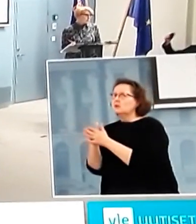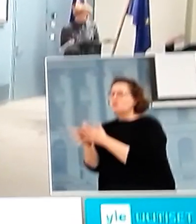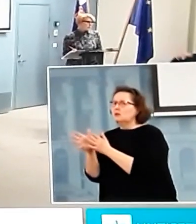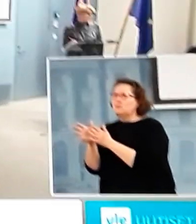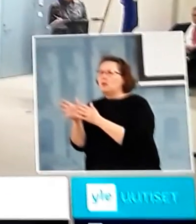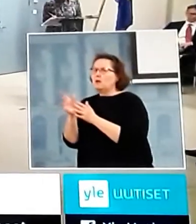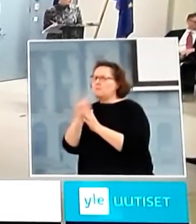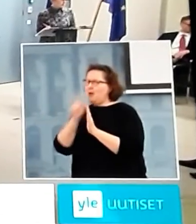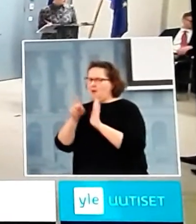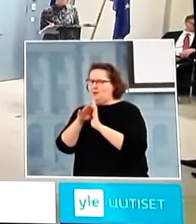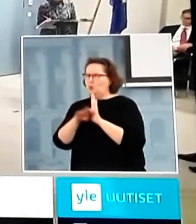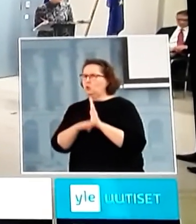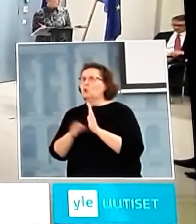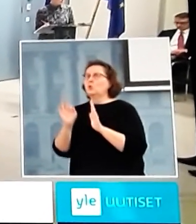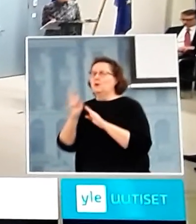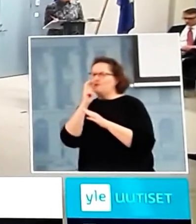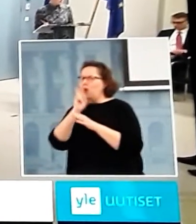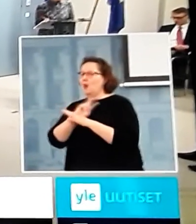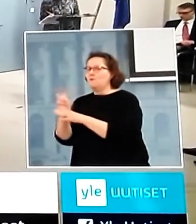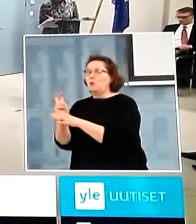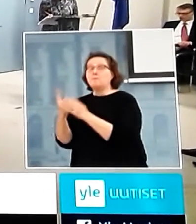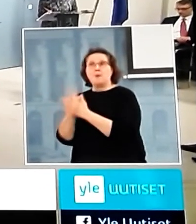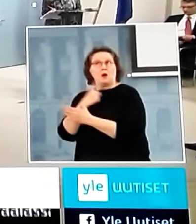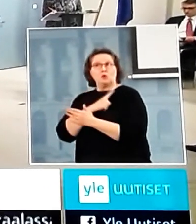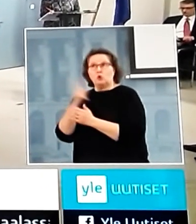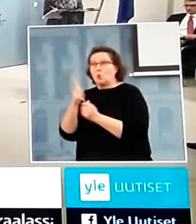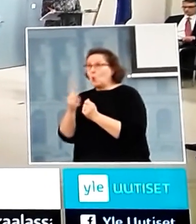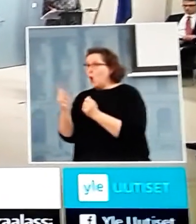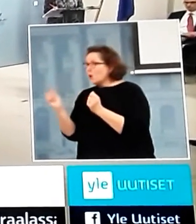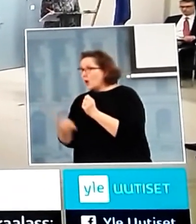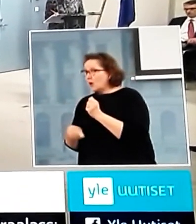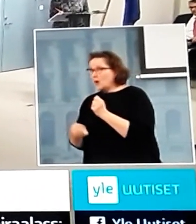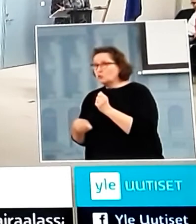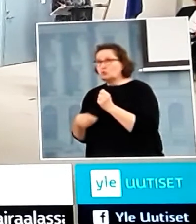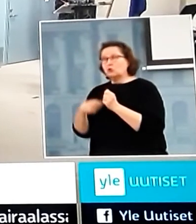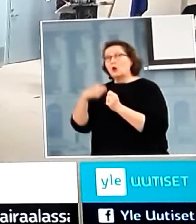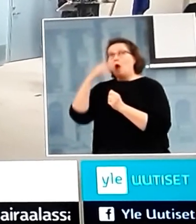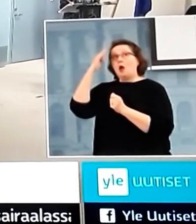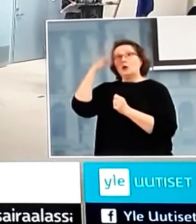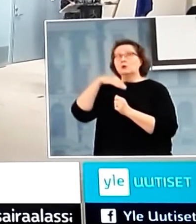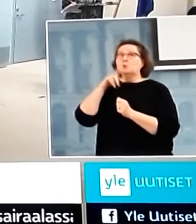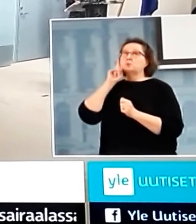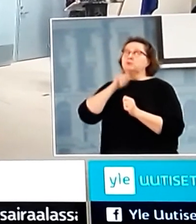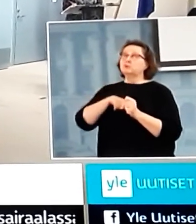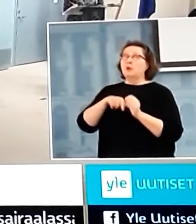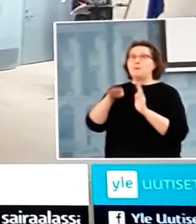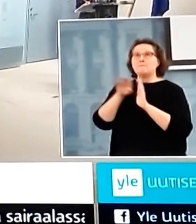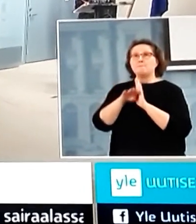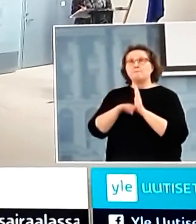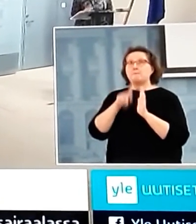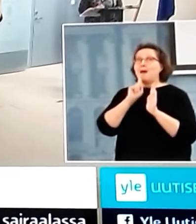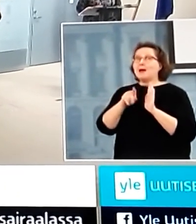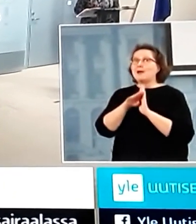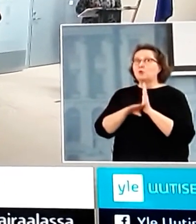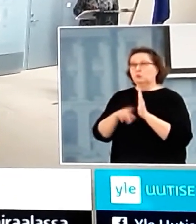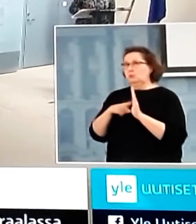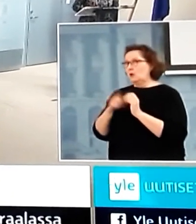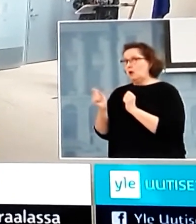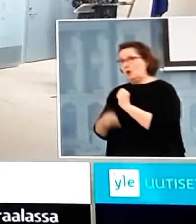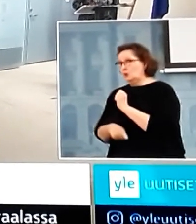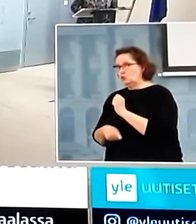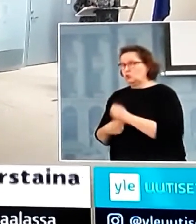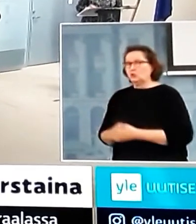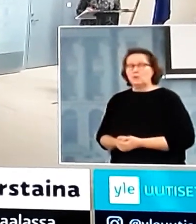valvoa ja millaisia rangaistuksia mahdollisesti kansalainen voi saada niiden rikkumisesta? Voin todeta,